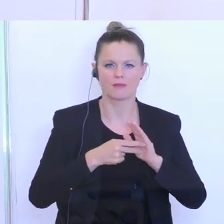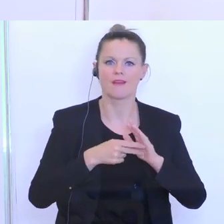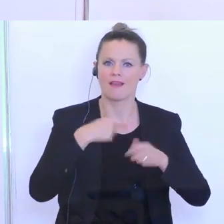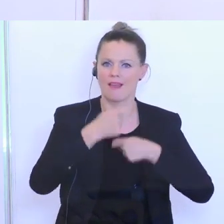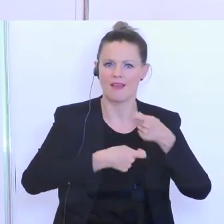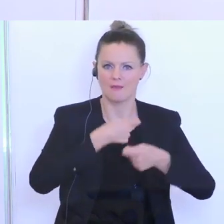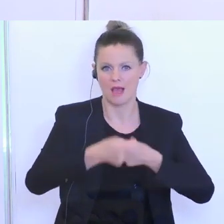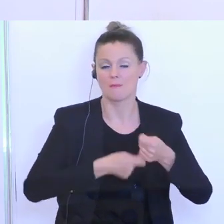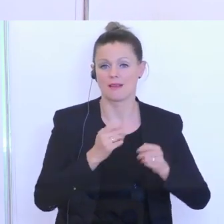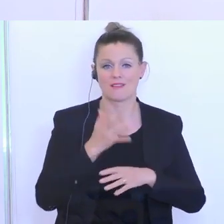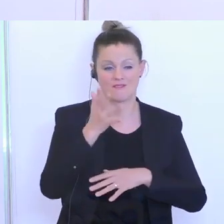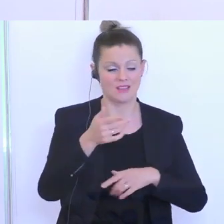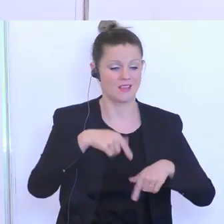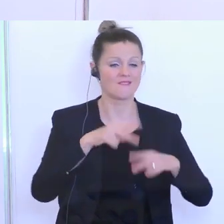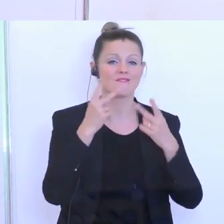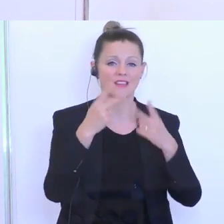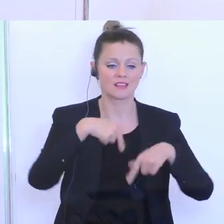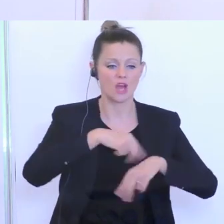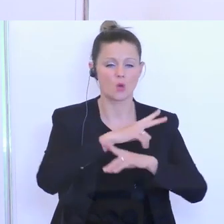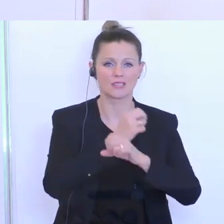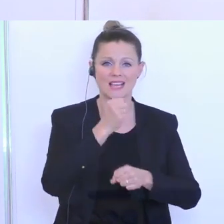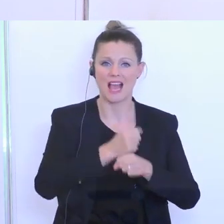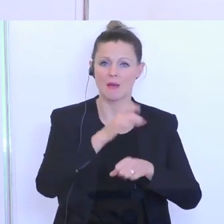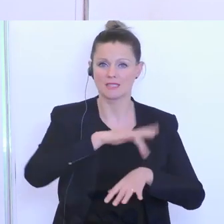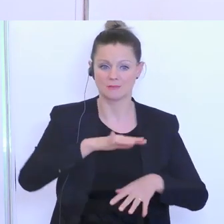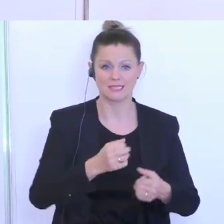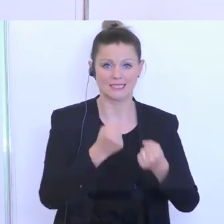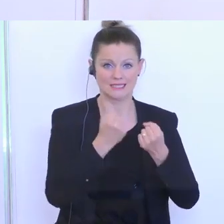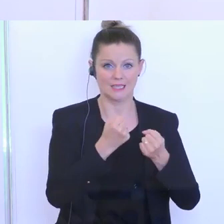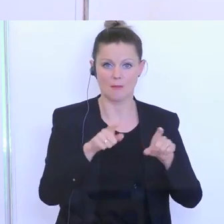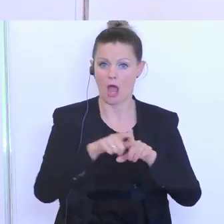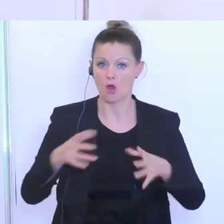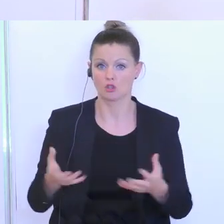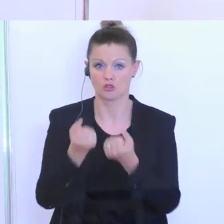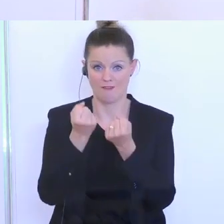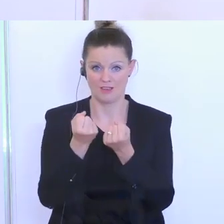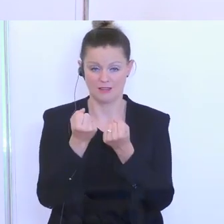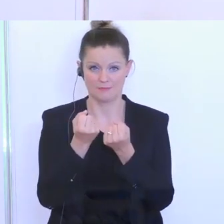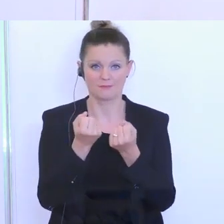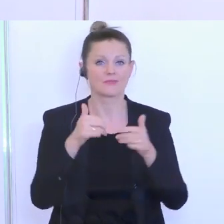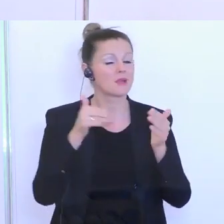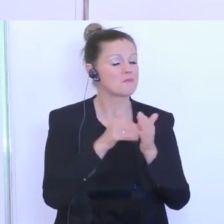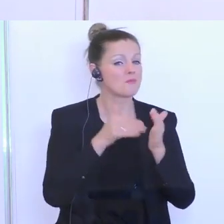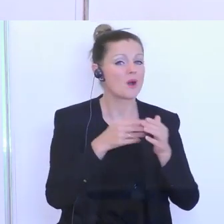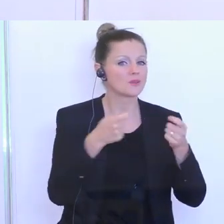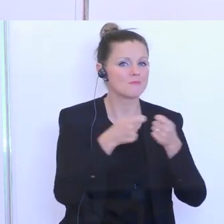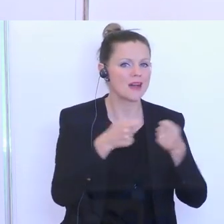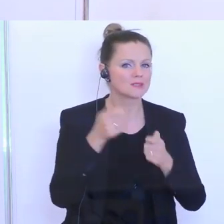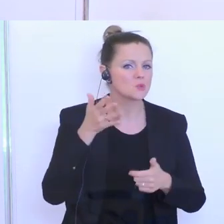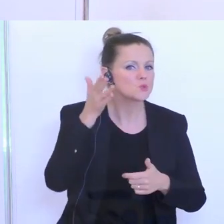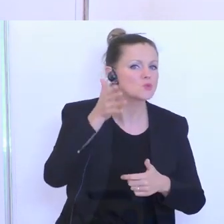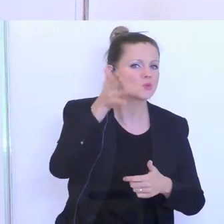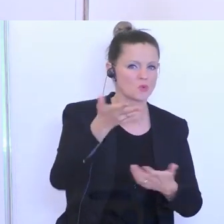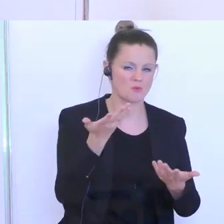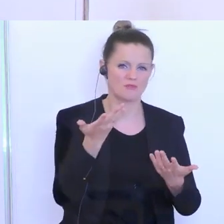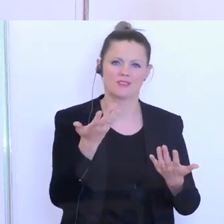Arbeitsplätze in Österreich zu sichern, aber auch Arbeitsplätze zu schaffen. Es muss auch Maßnahmen geben für die Zukunft,